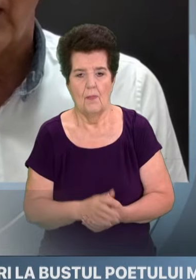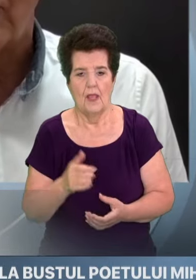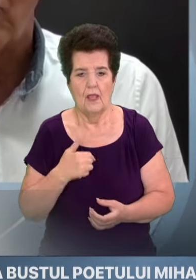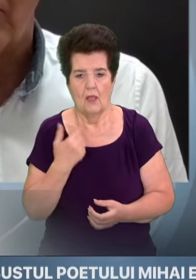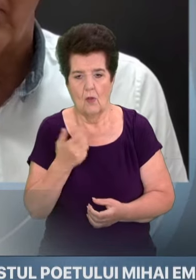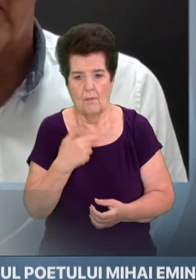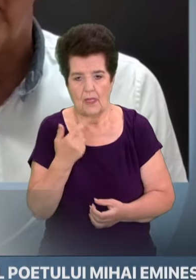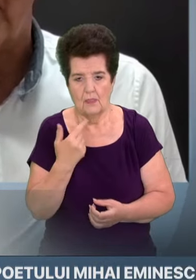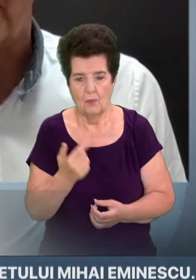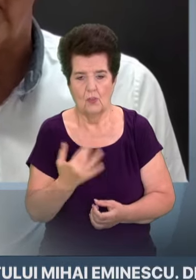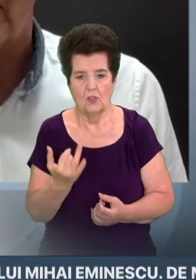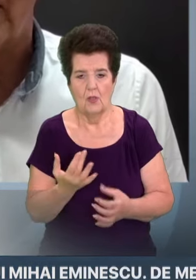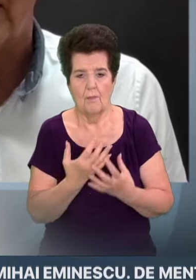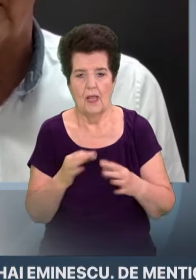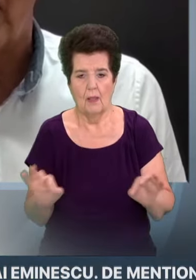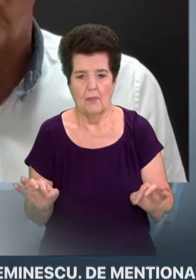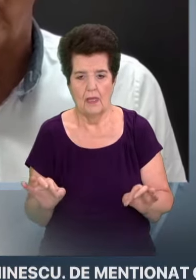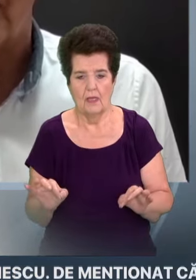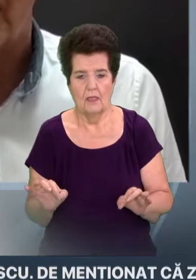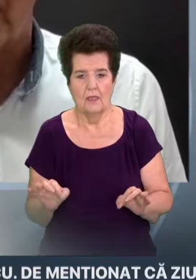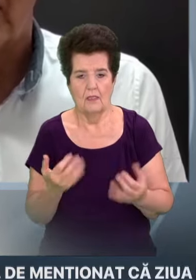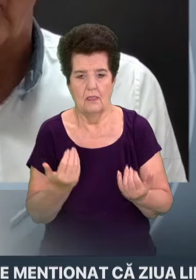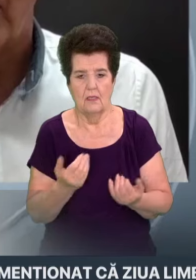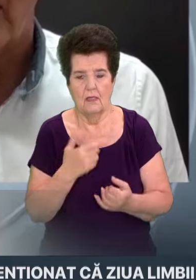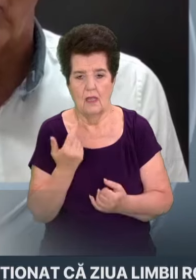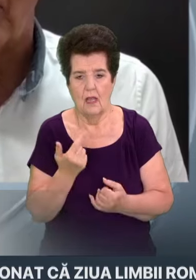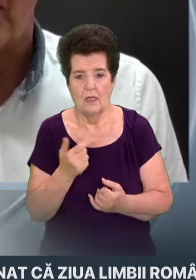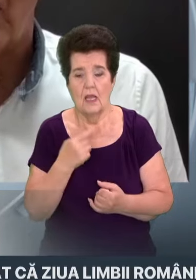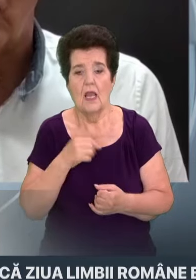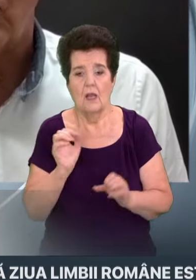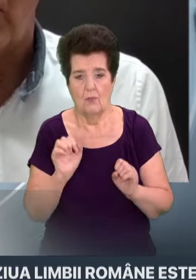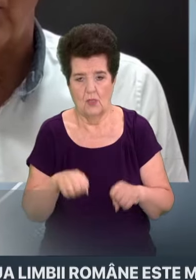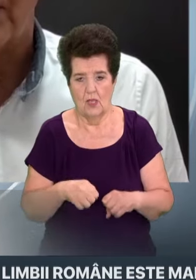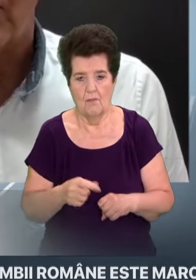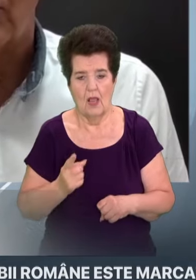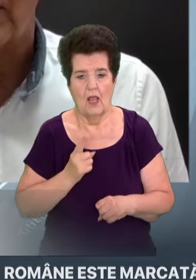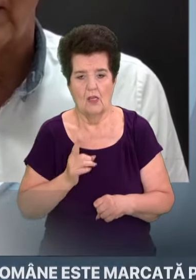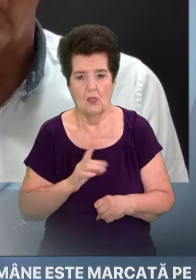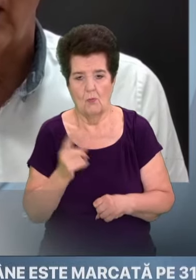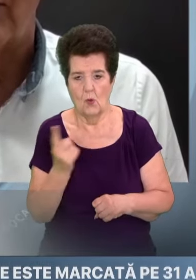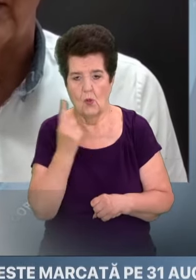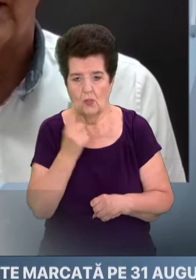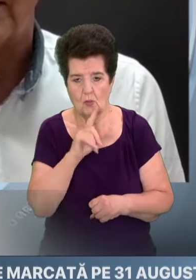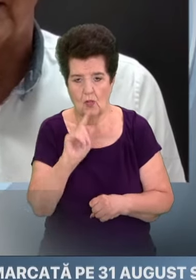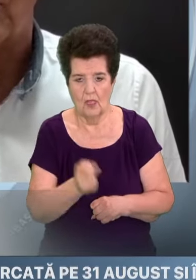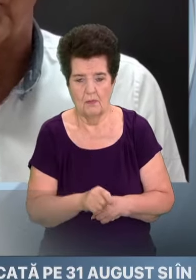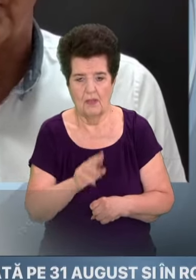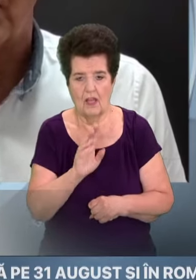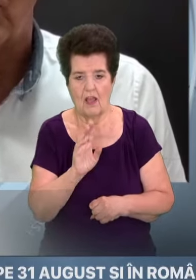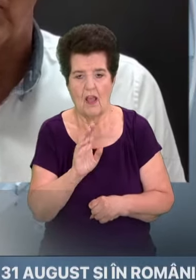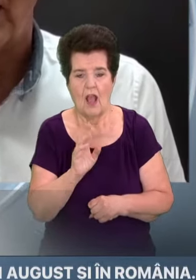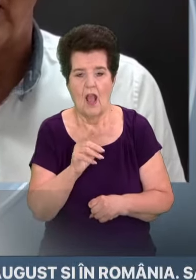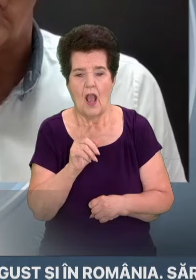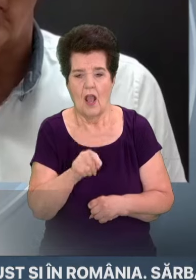menționat și îmi permit să reiterez acum. Ne putem aștepta nu la un singur război al Federației